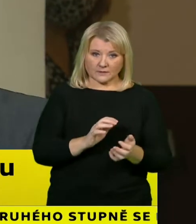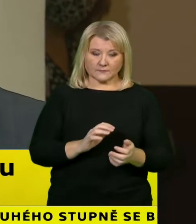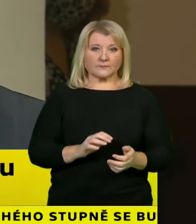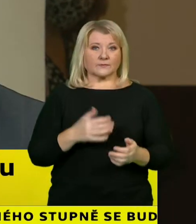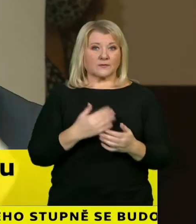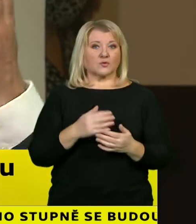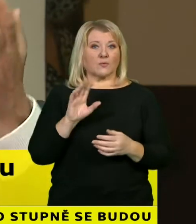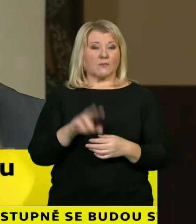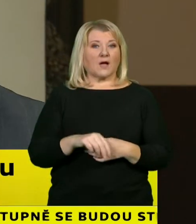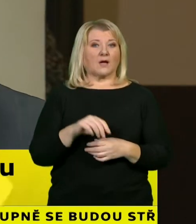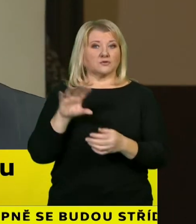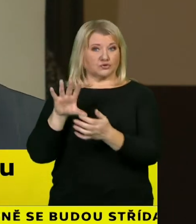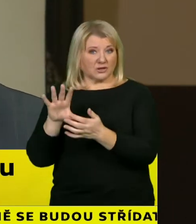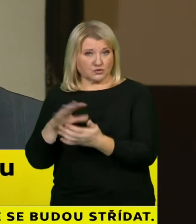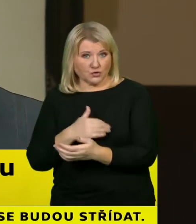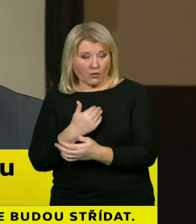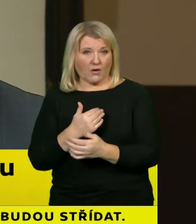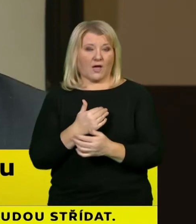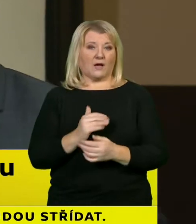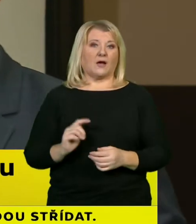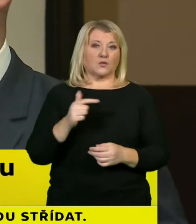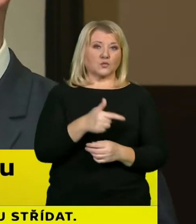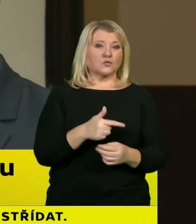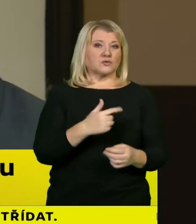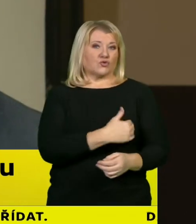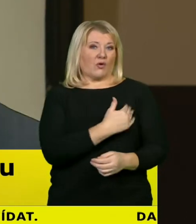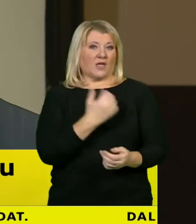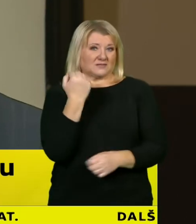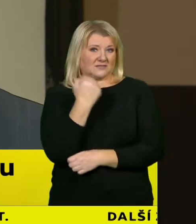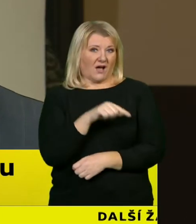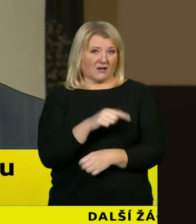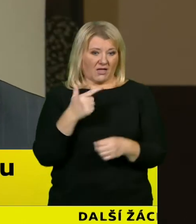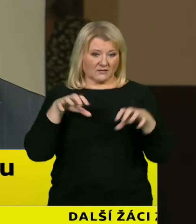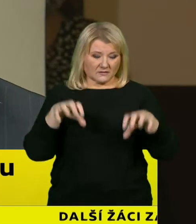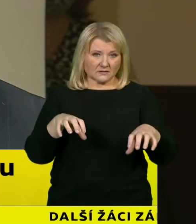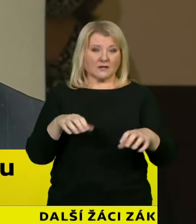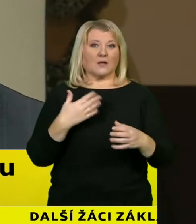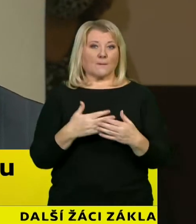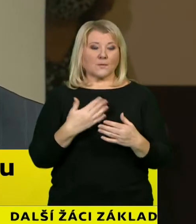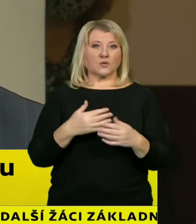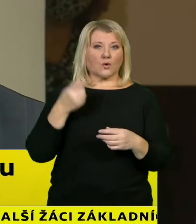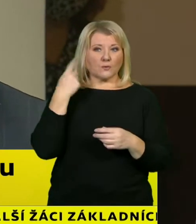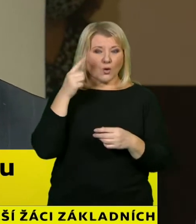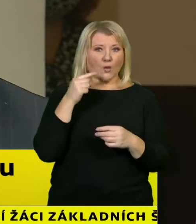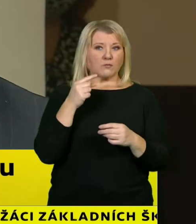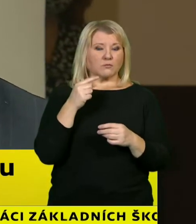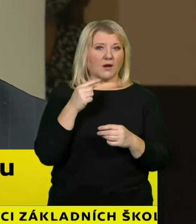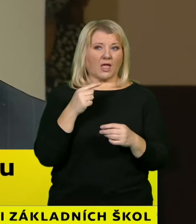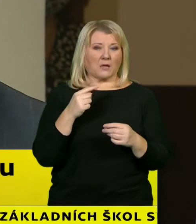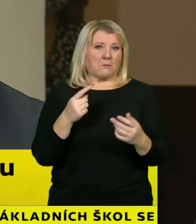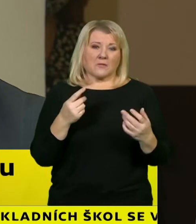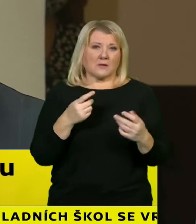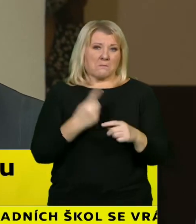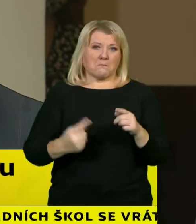různé stupně, to znamená, co to střední školy versus školy základní, tak těch problémů s tím nadčasováním je tam minimum a